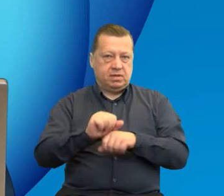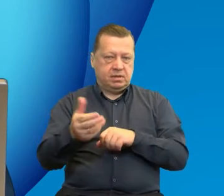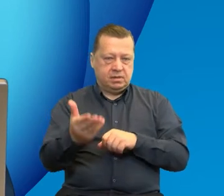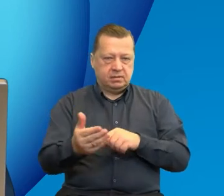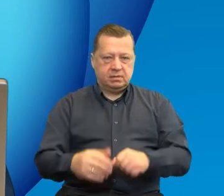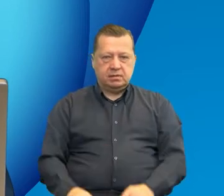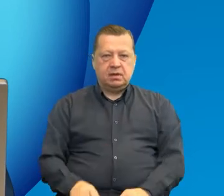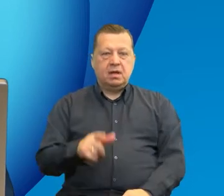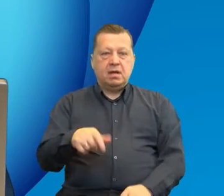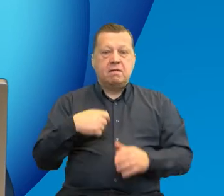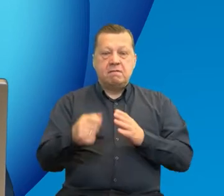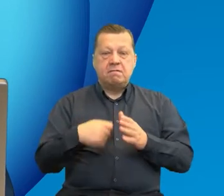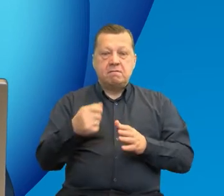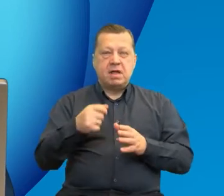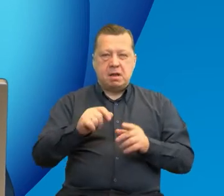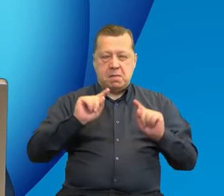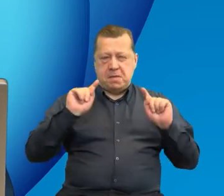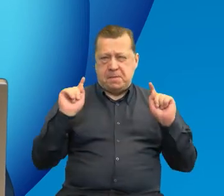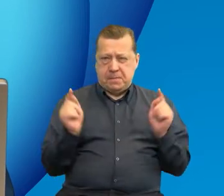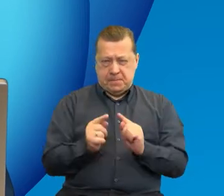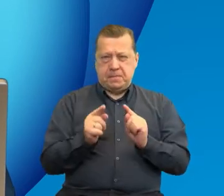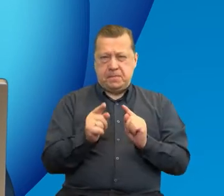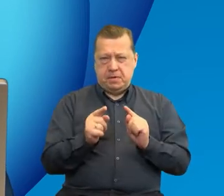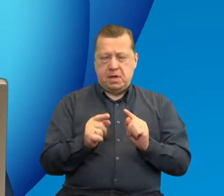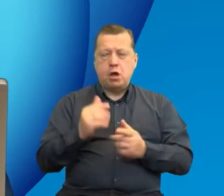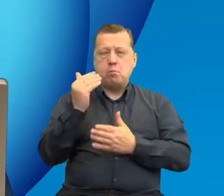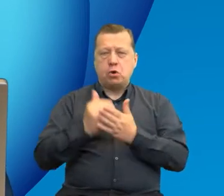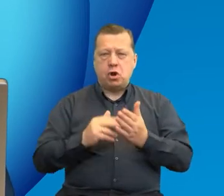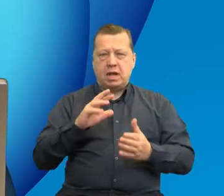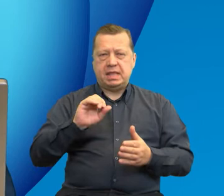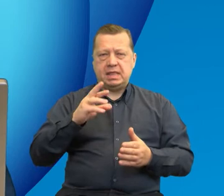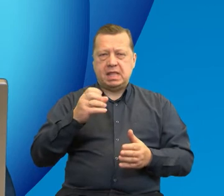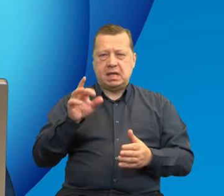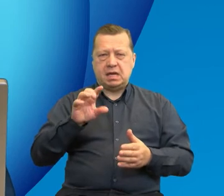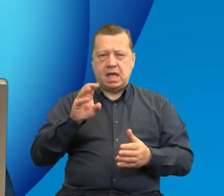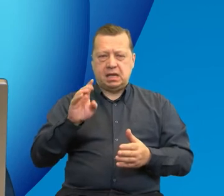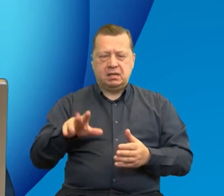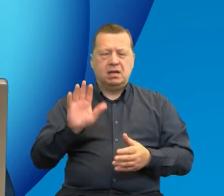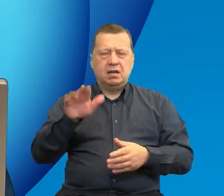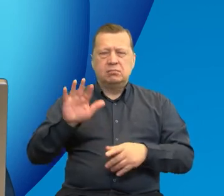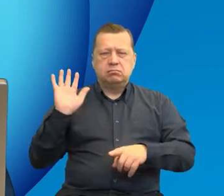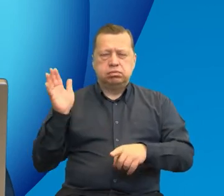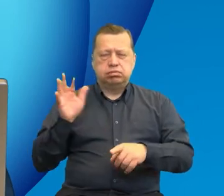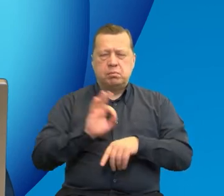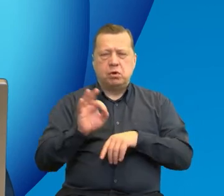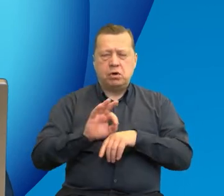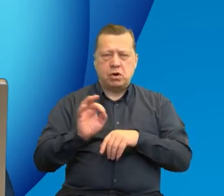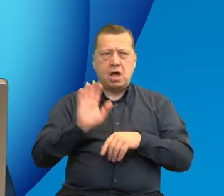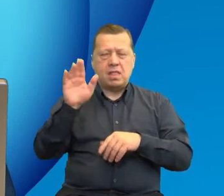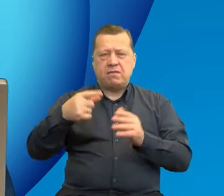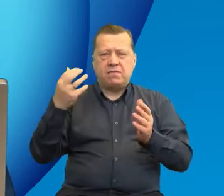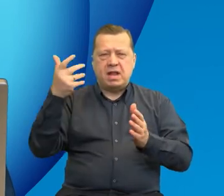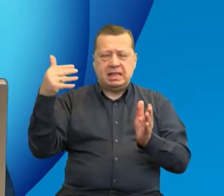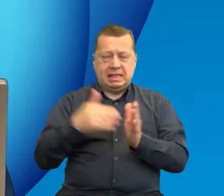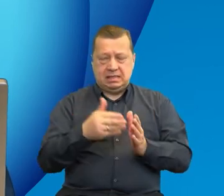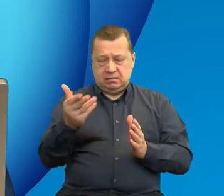projektów. Film uchwycił tylko niewielki fragment tego, co oferują programy Interreg. To są przecież setki projektów, jak nie tysiące,